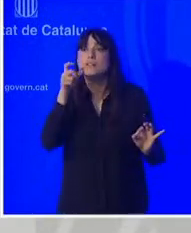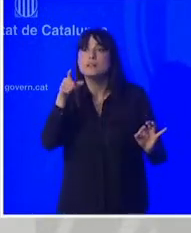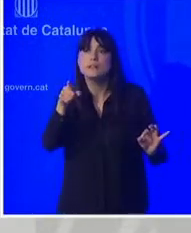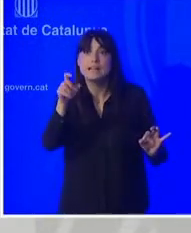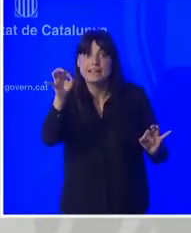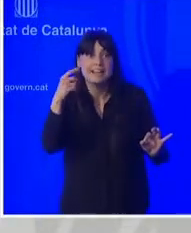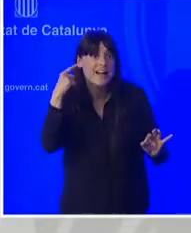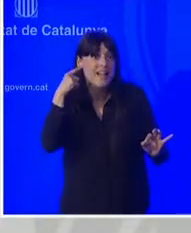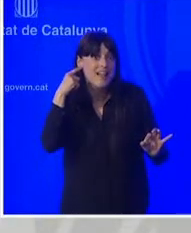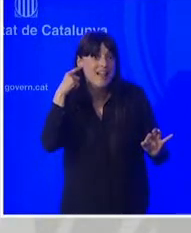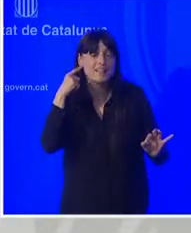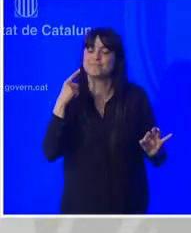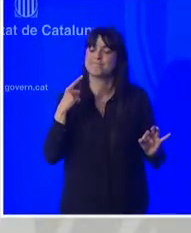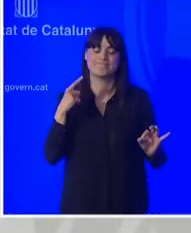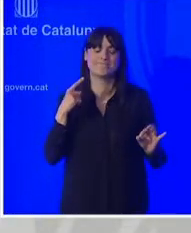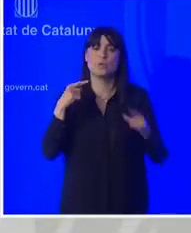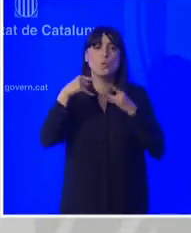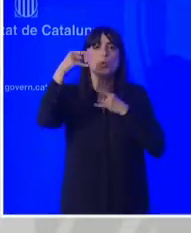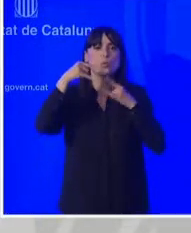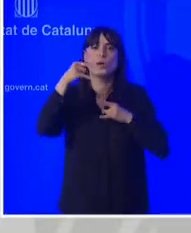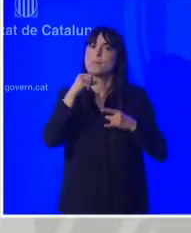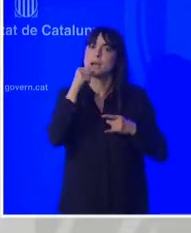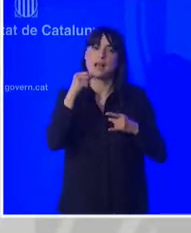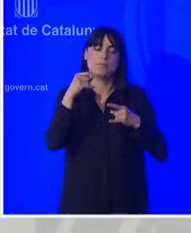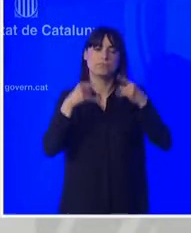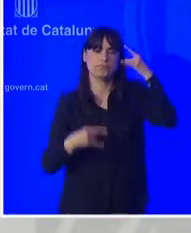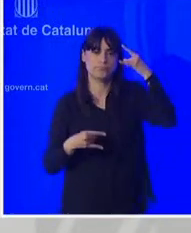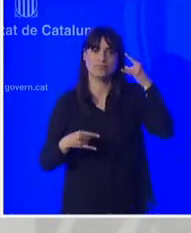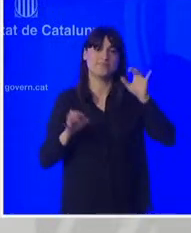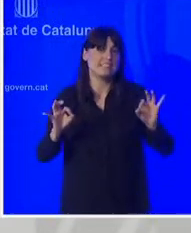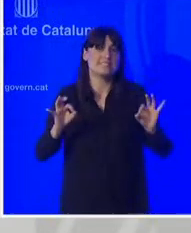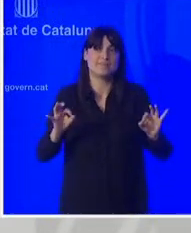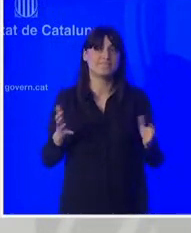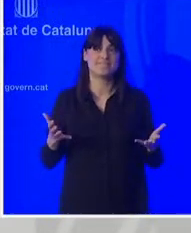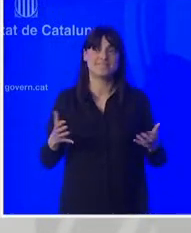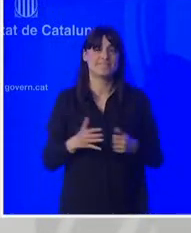la possibilitat de llibrar patents ok